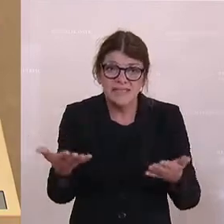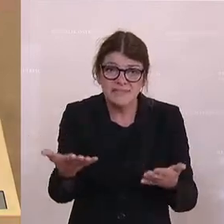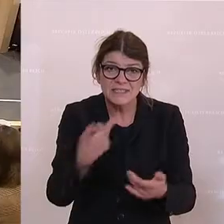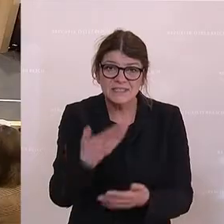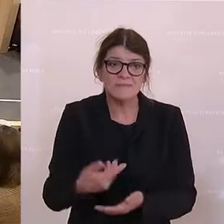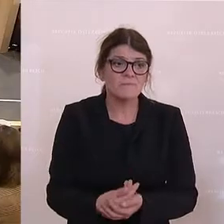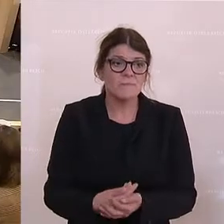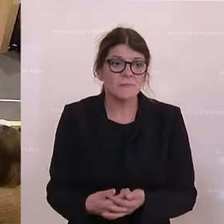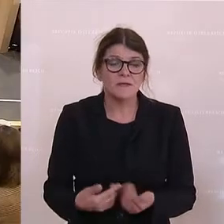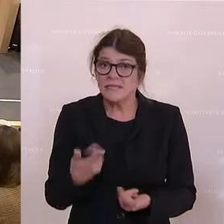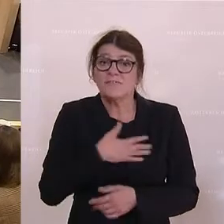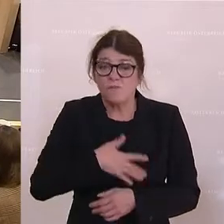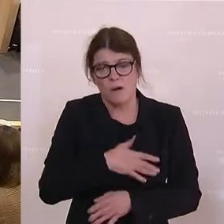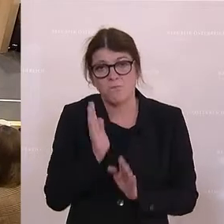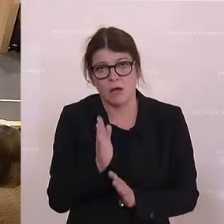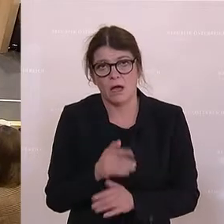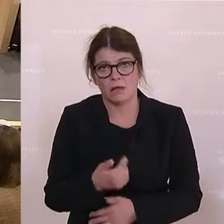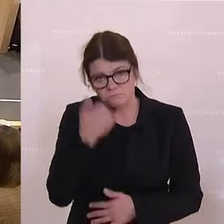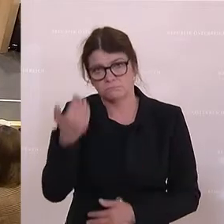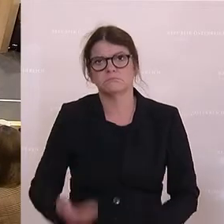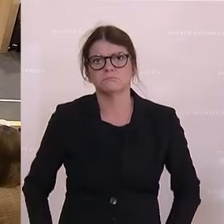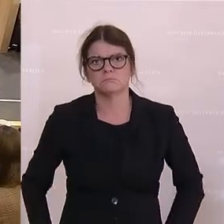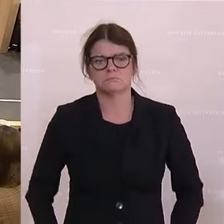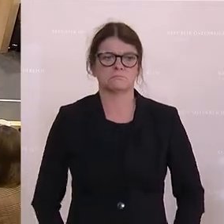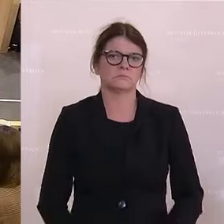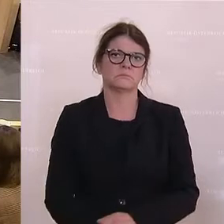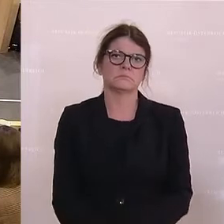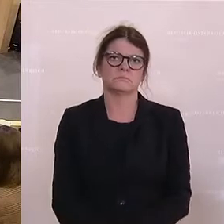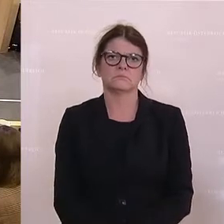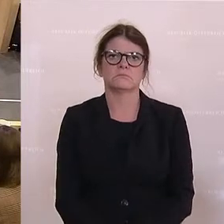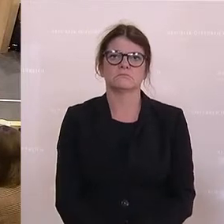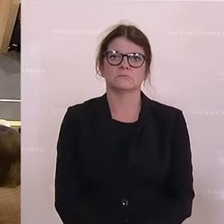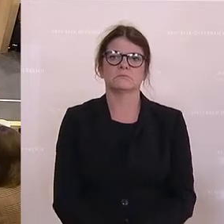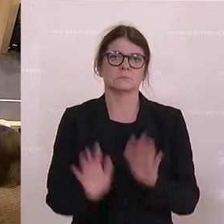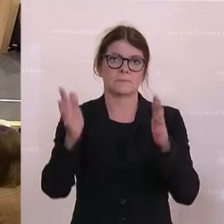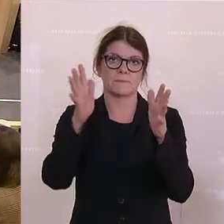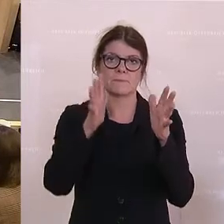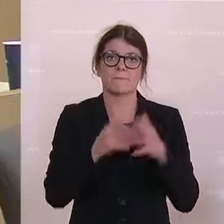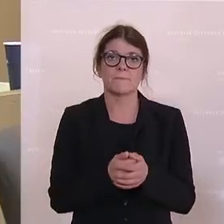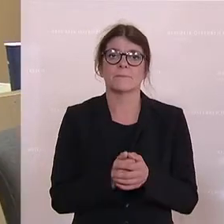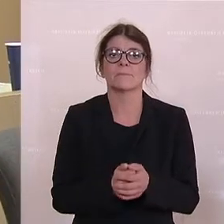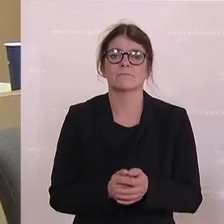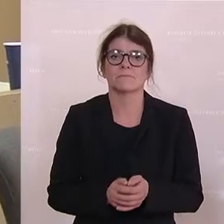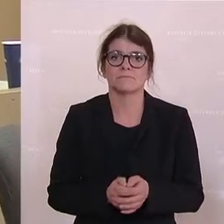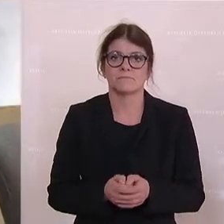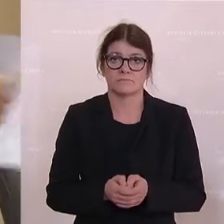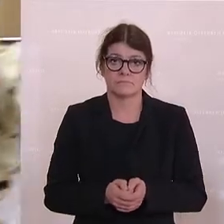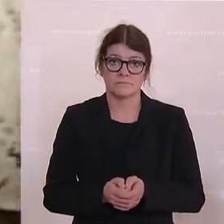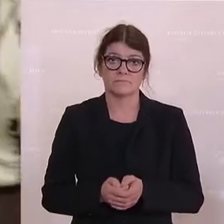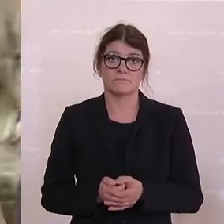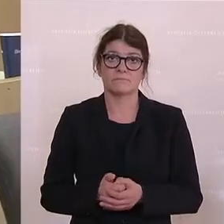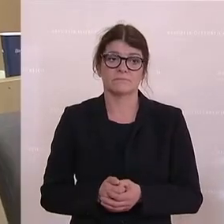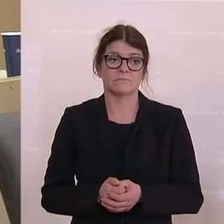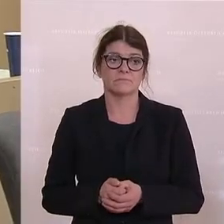Das ist elendig. Danke. Nurt Nielmatz von der SPÖ war das. Sie ist Integrationssprecherin Ihrer